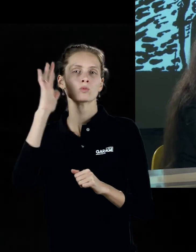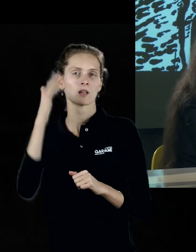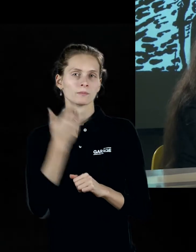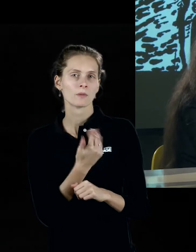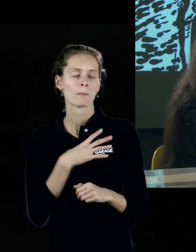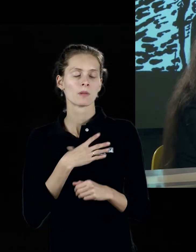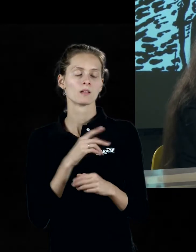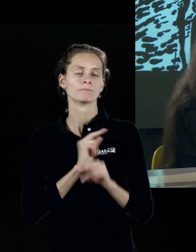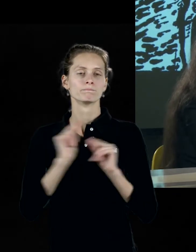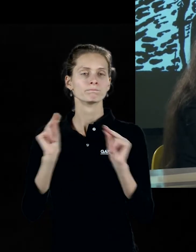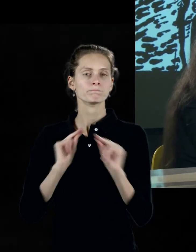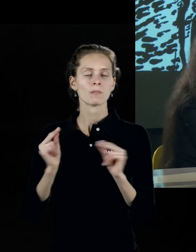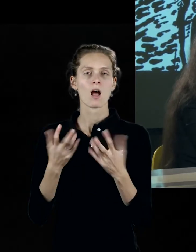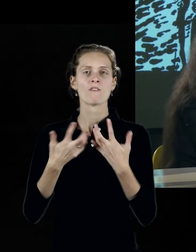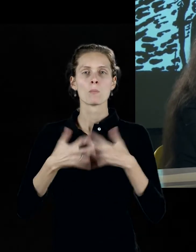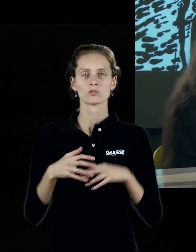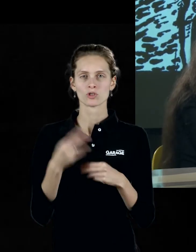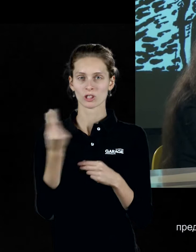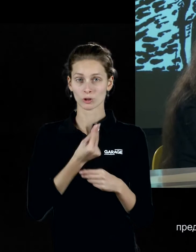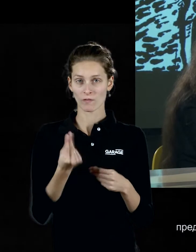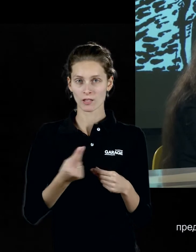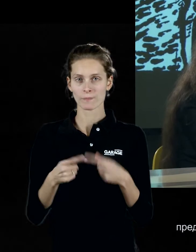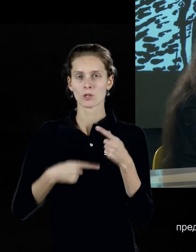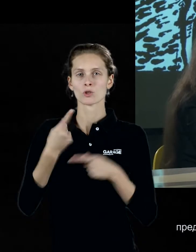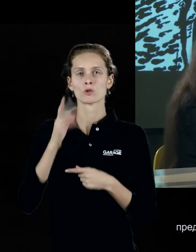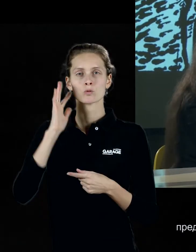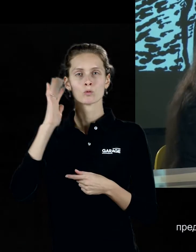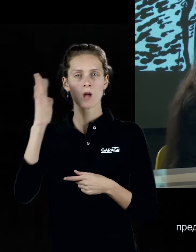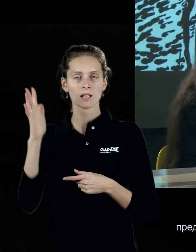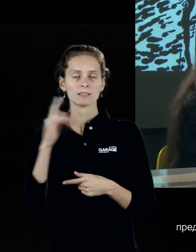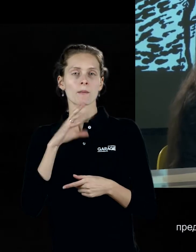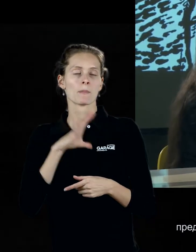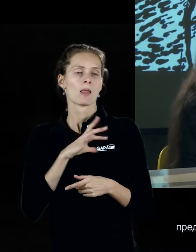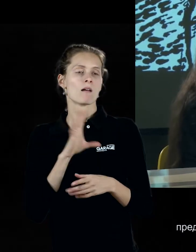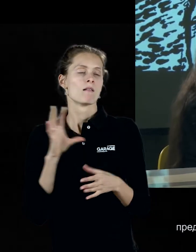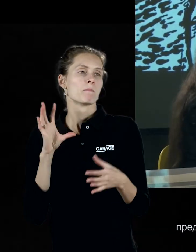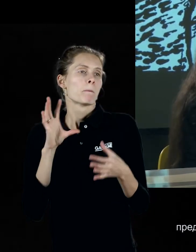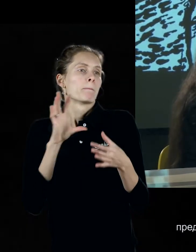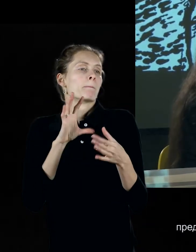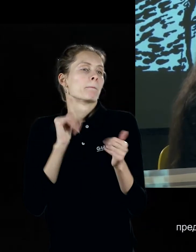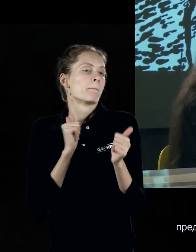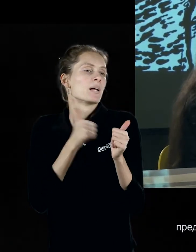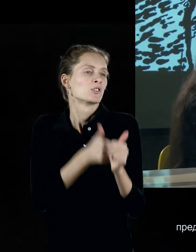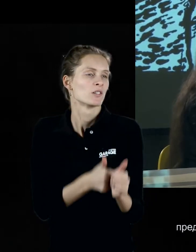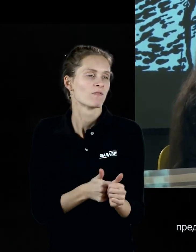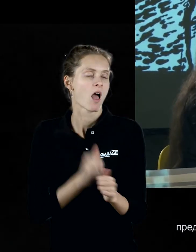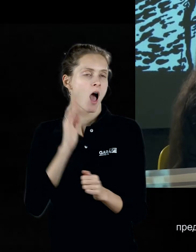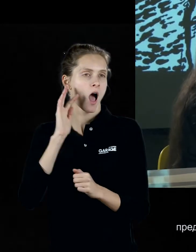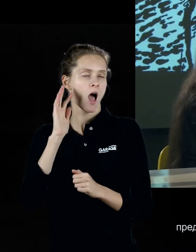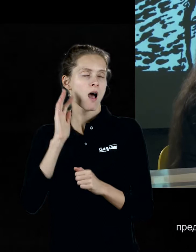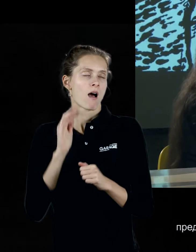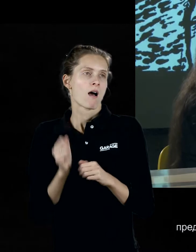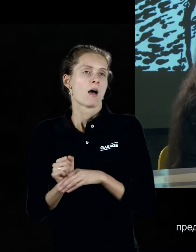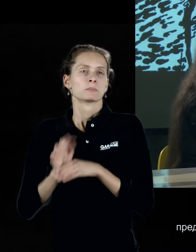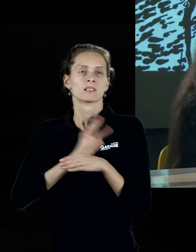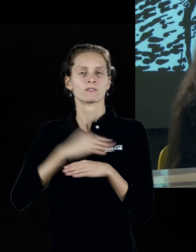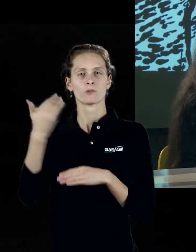автоматическое рисование, и через сюрреалистов, наверное, считали своим предшественником абстрактные экспрессионисты